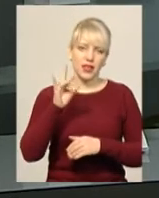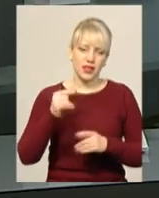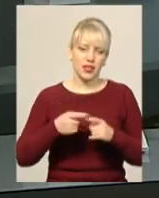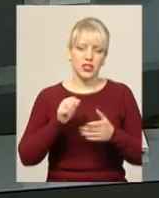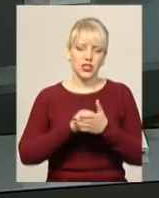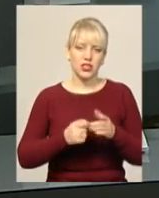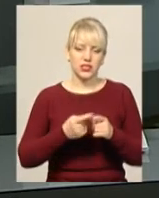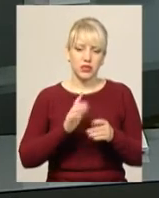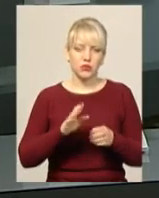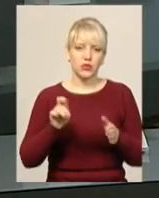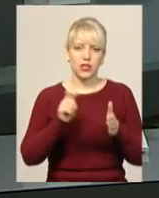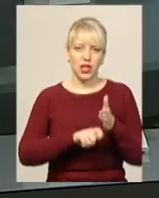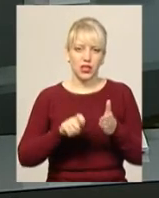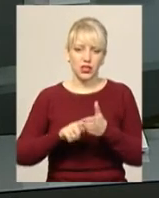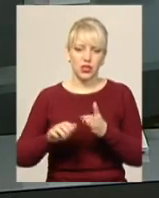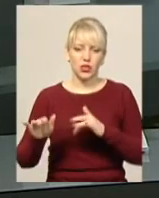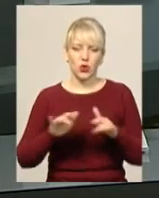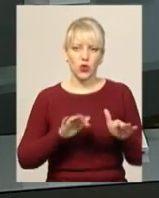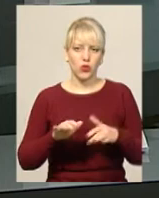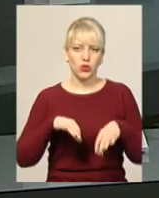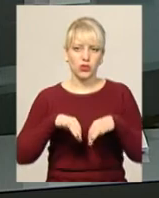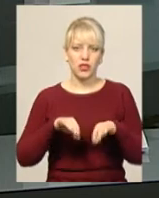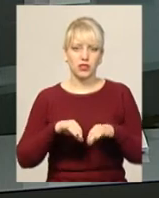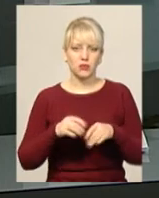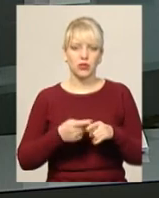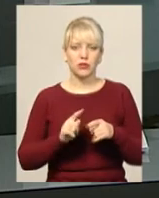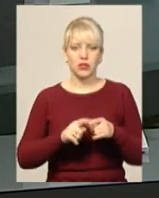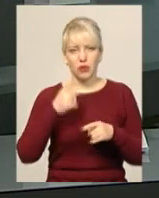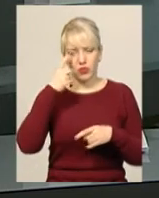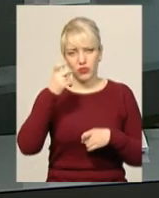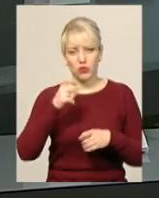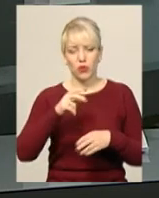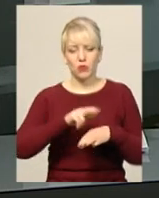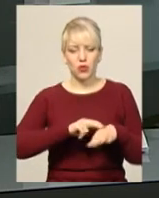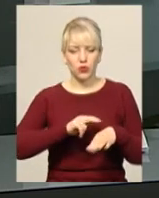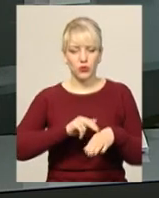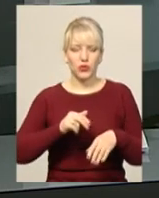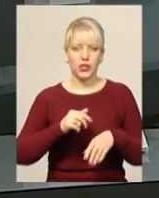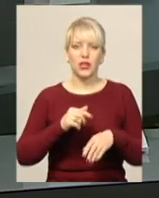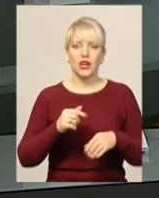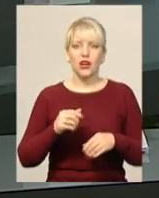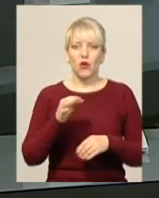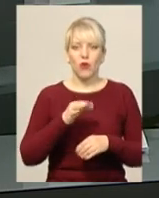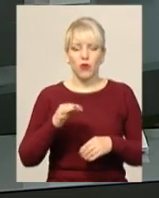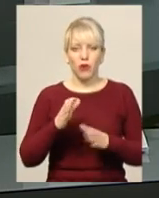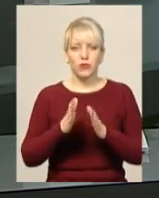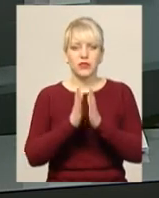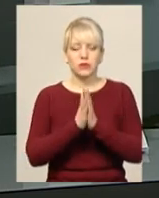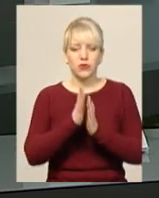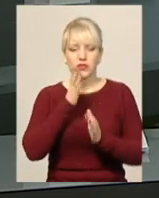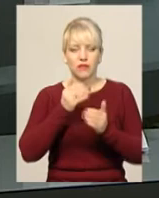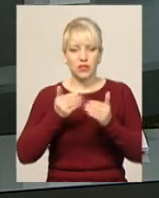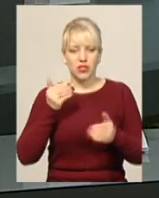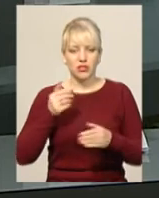перекриють одразу на чотирьох вулицях, де відбудеться хреснохода. Про це повідомили у патрульній поліції області. Хмельничан просять завчасно